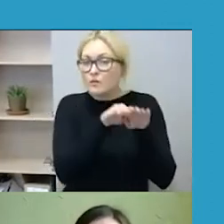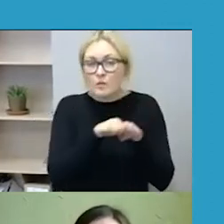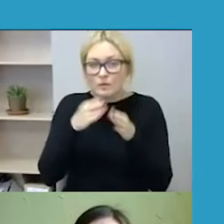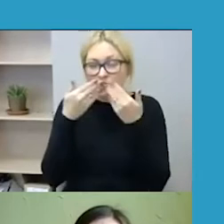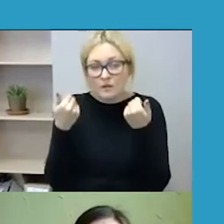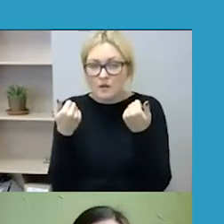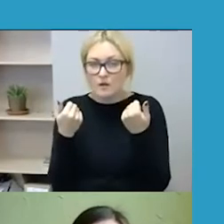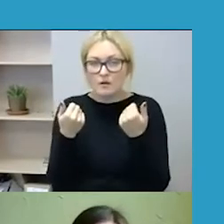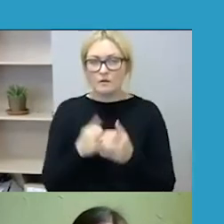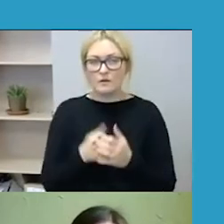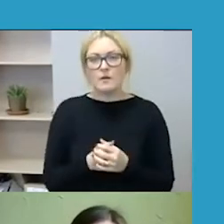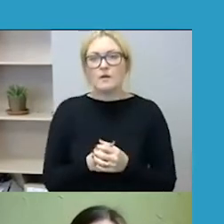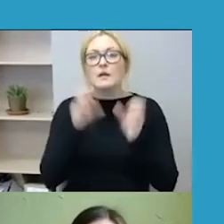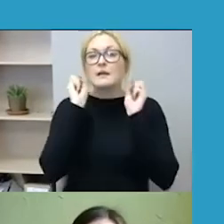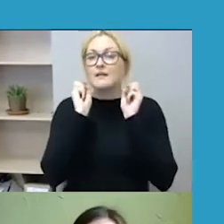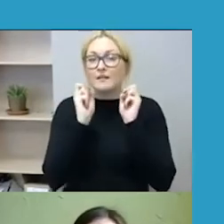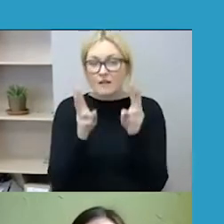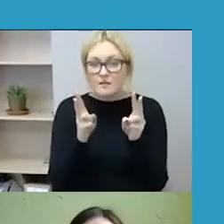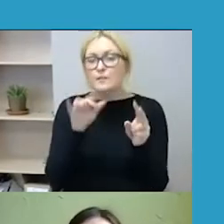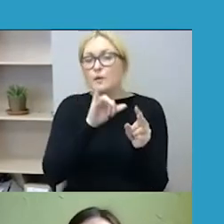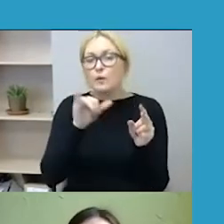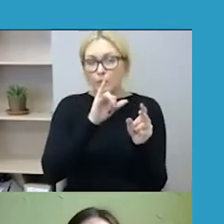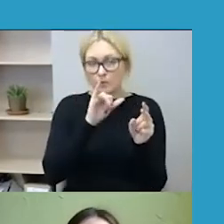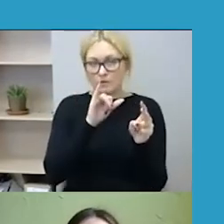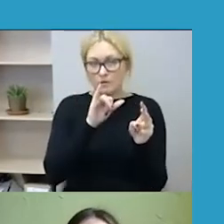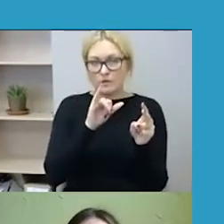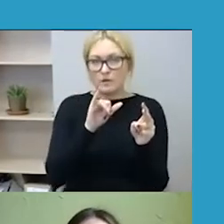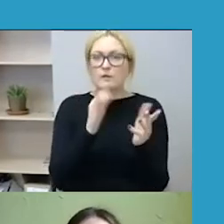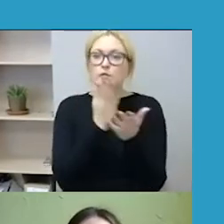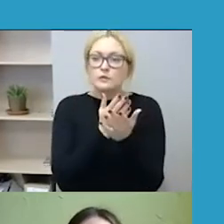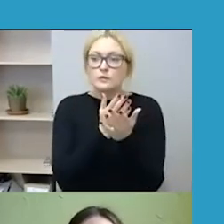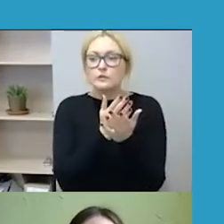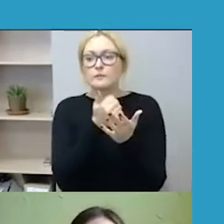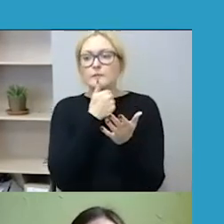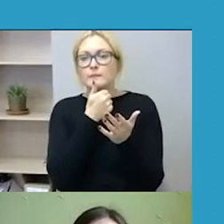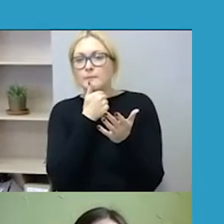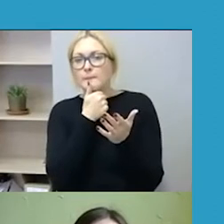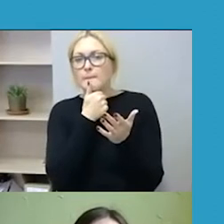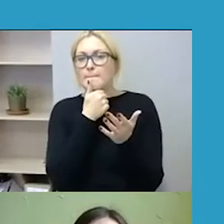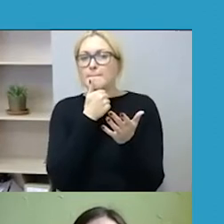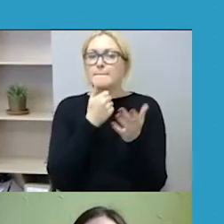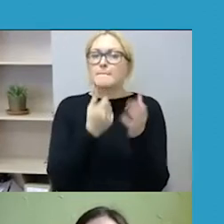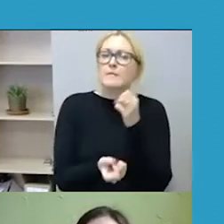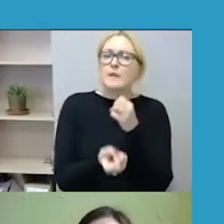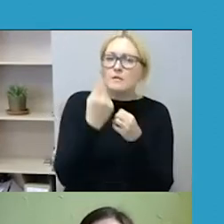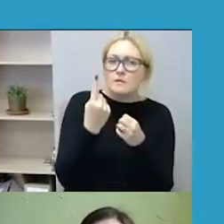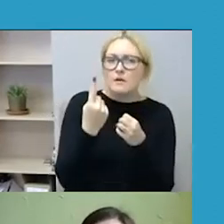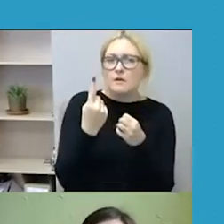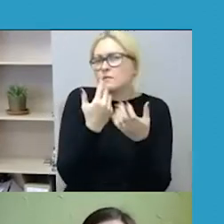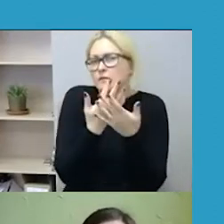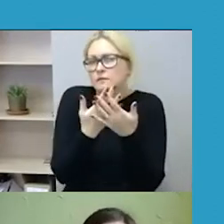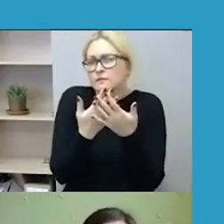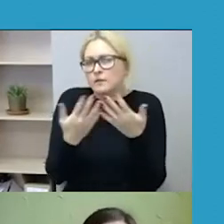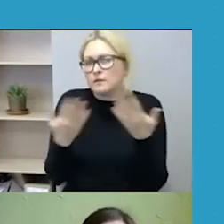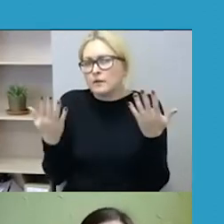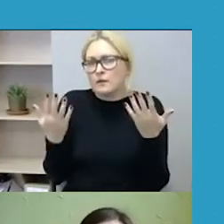Ir realios grėsmės kriterijus, kai kuriais atvejais interpretuojamas kaip realių padarinių atsiradimas, o tai